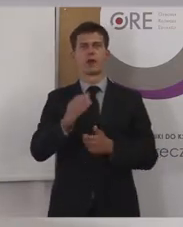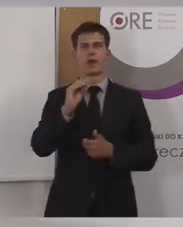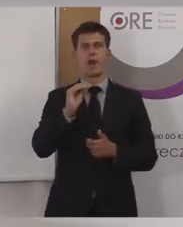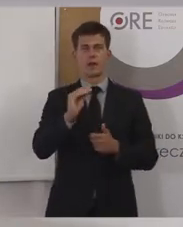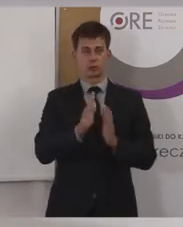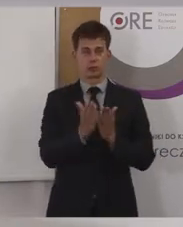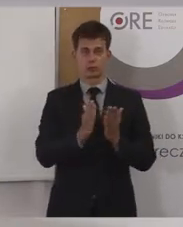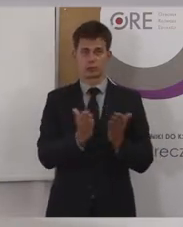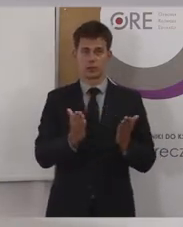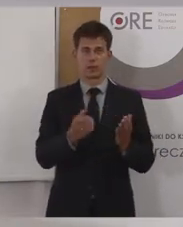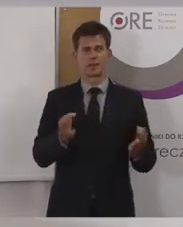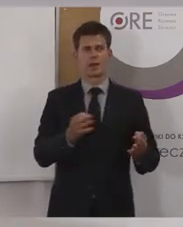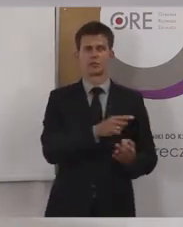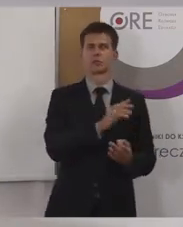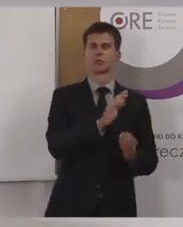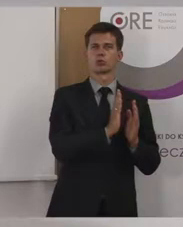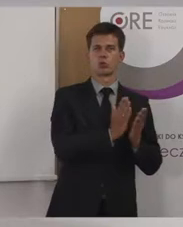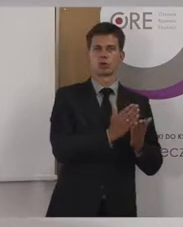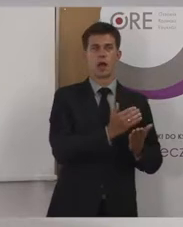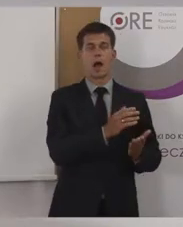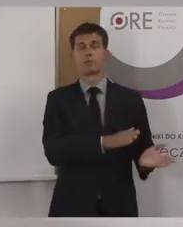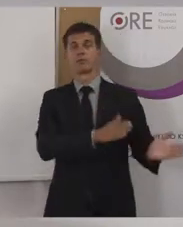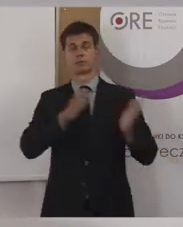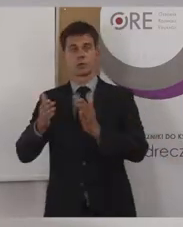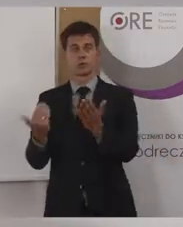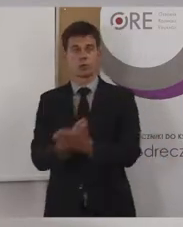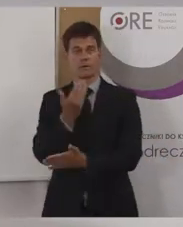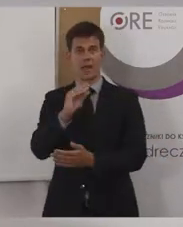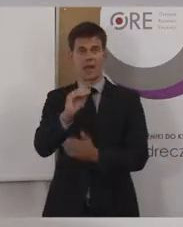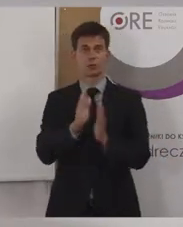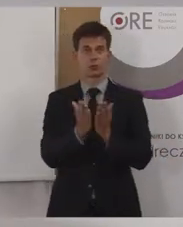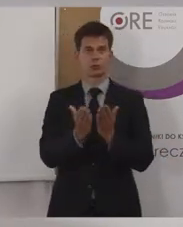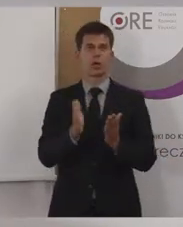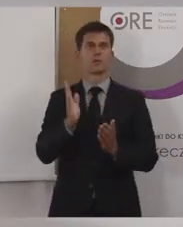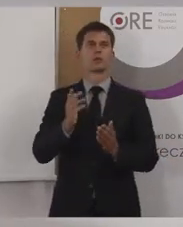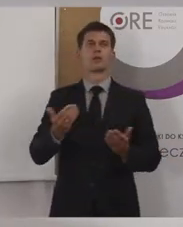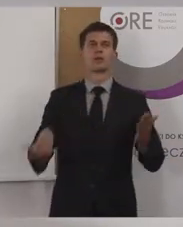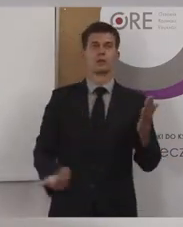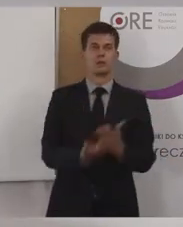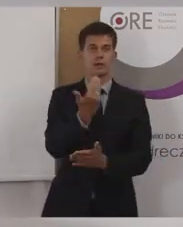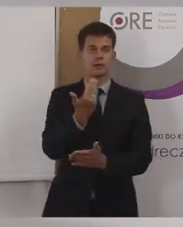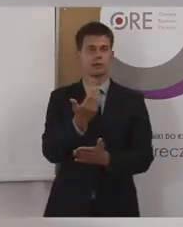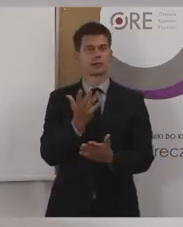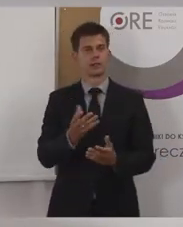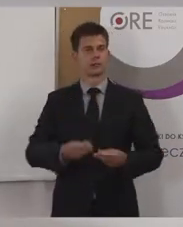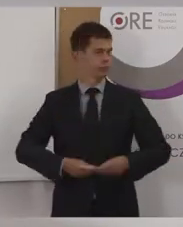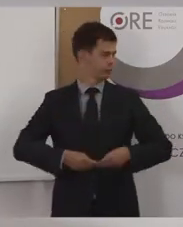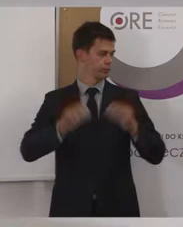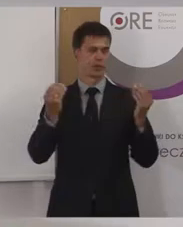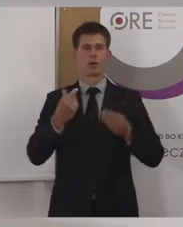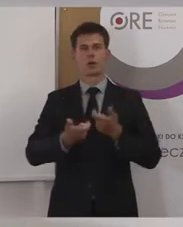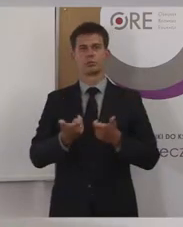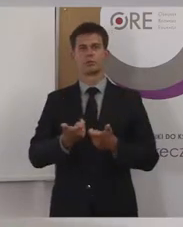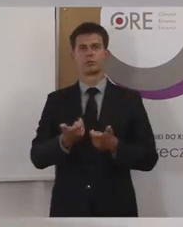które są teraz na etapie właśnie tworzenia, były od samego początku robione w taki sposób,